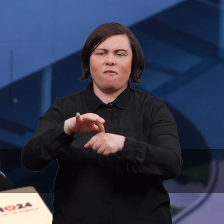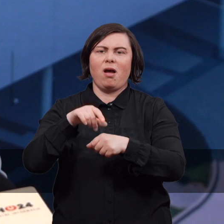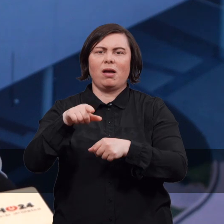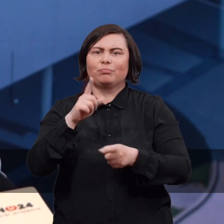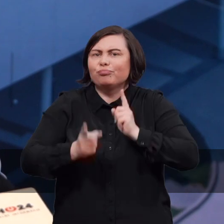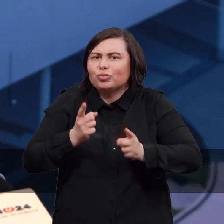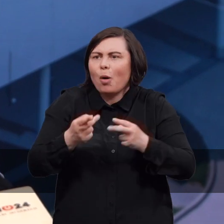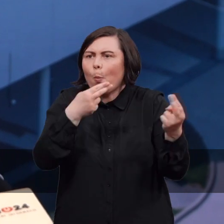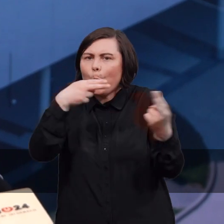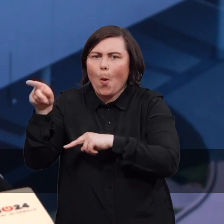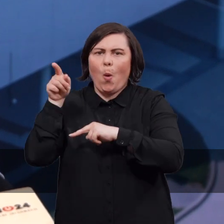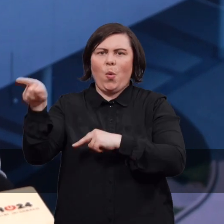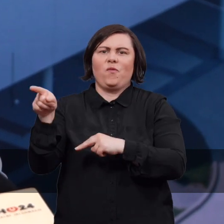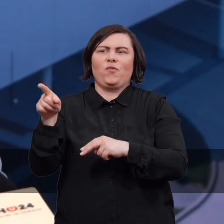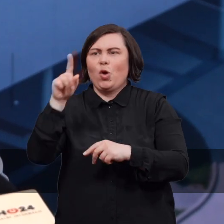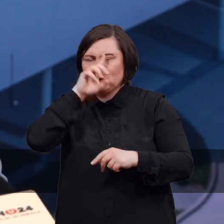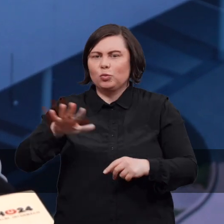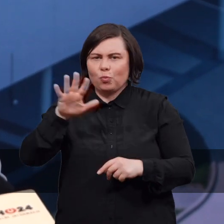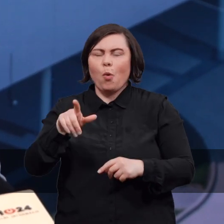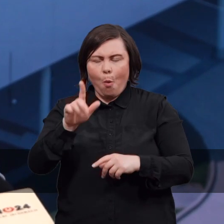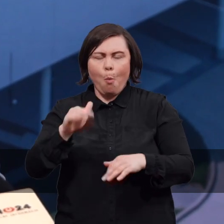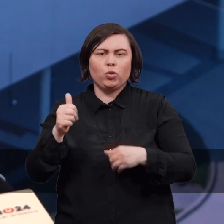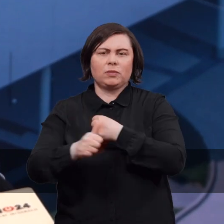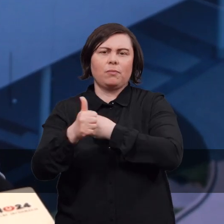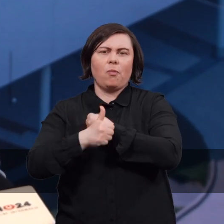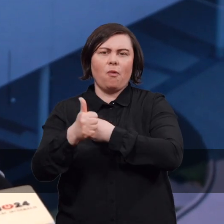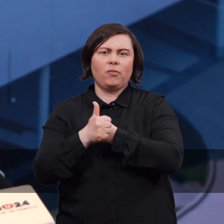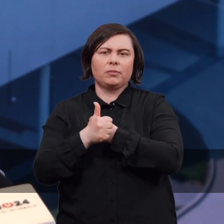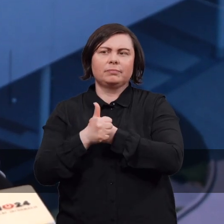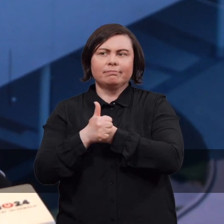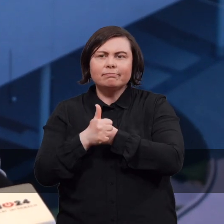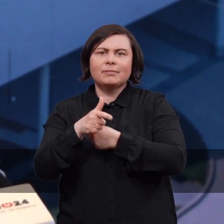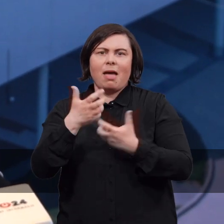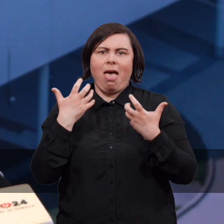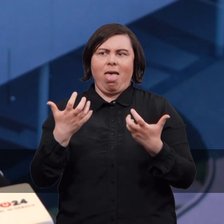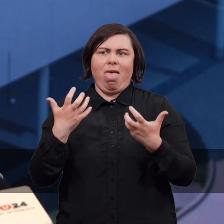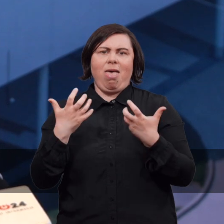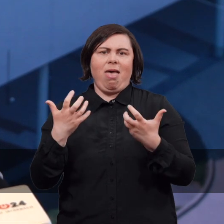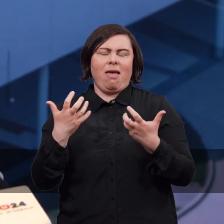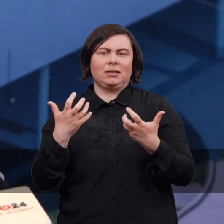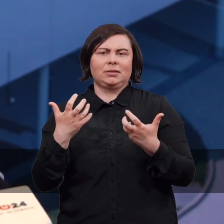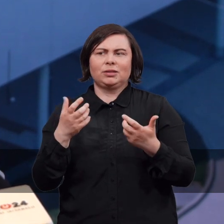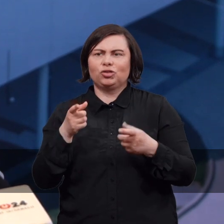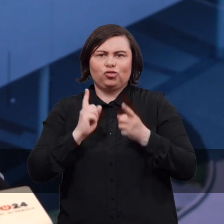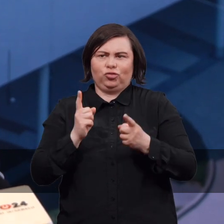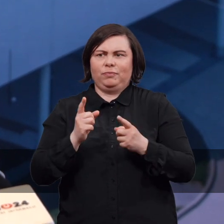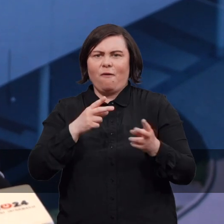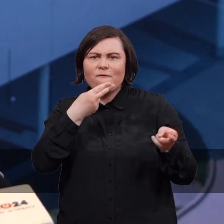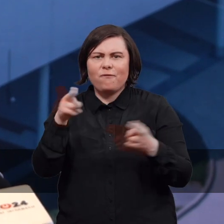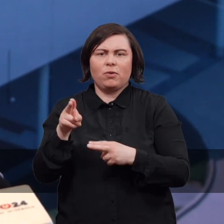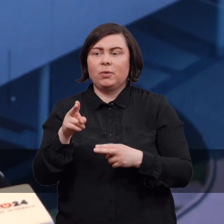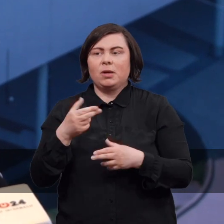wdrażanie, przyspieszanie powrotu do społeczeństwa spowoduje, że ich napęd i chęć będzie dużo